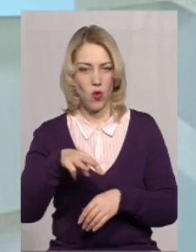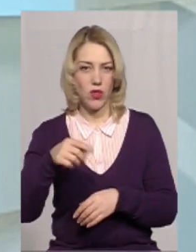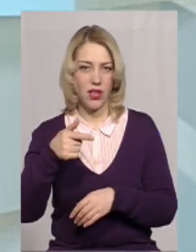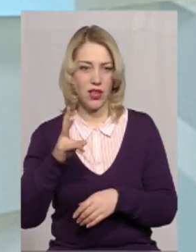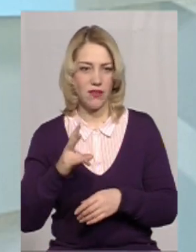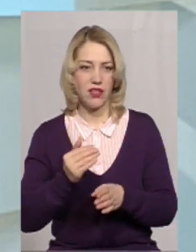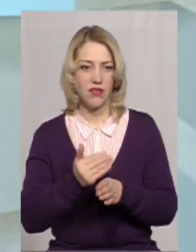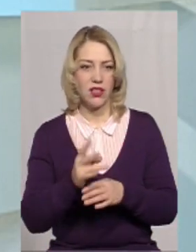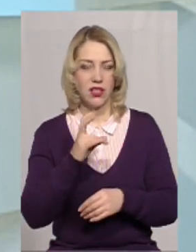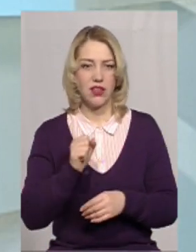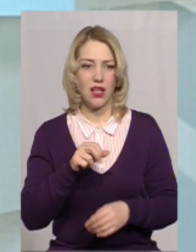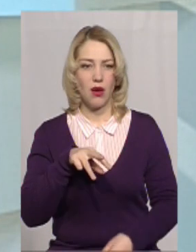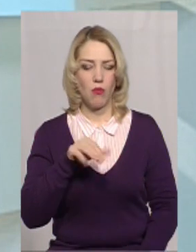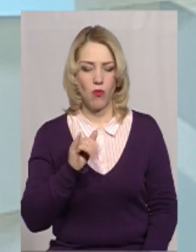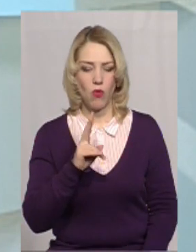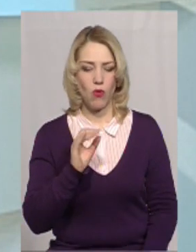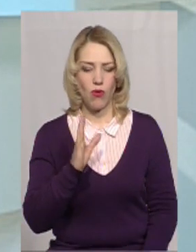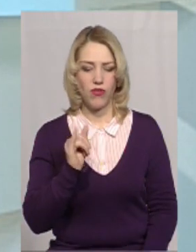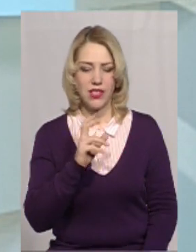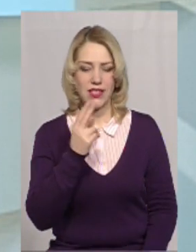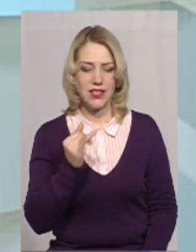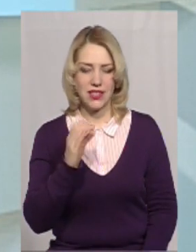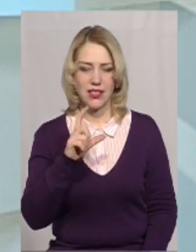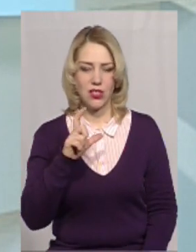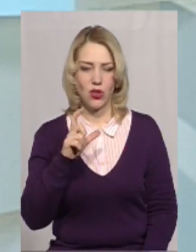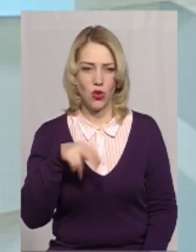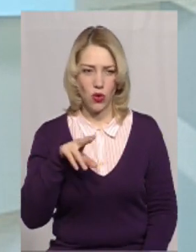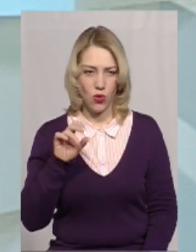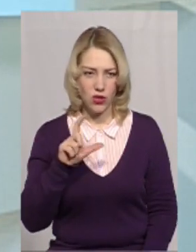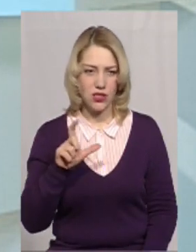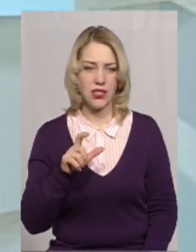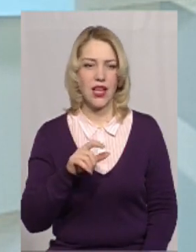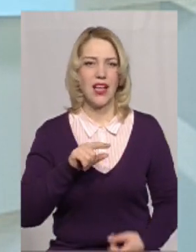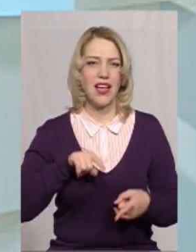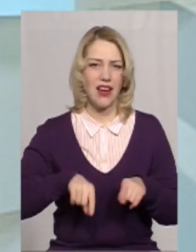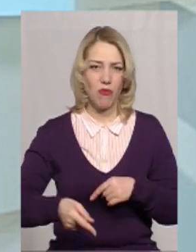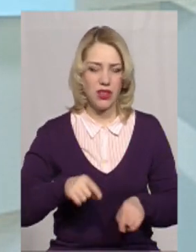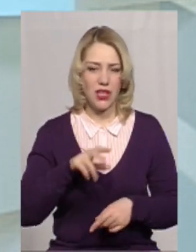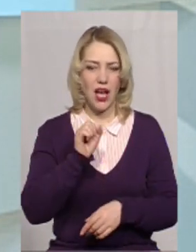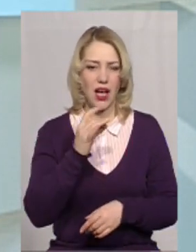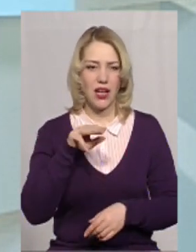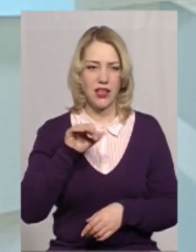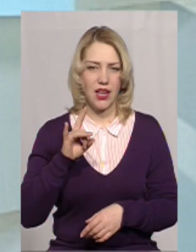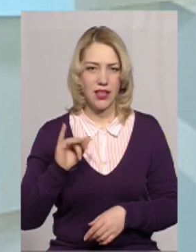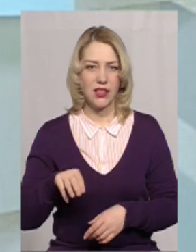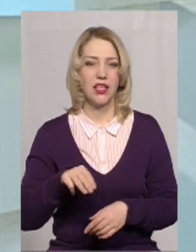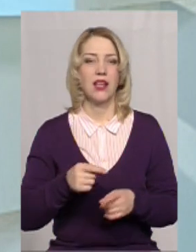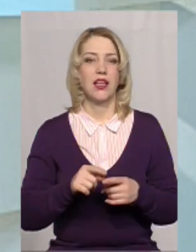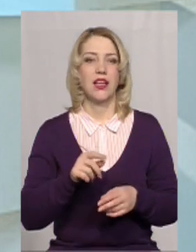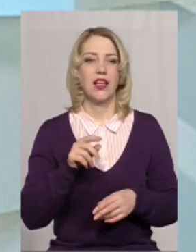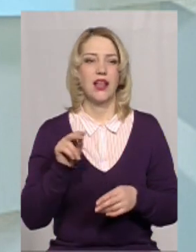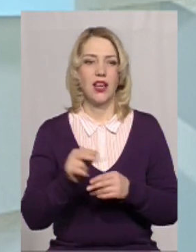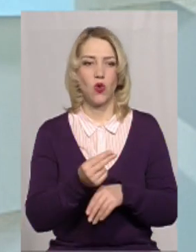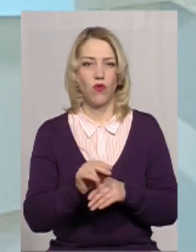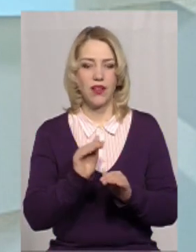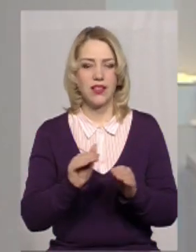безпосередньо на мукові сцидоз, первинний імунодефіцит, ювенільний ревматоїдний артрит, лікування дітей, це